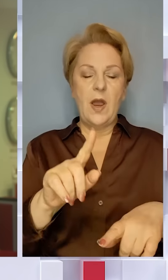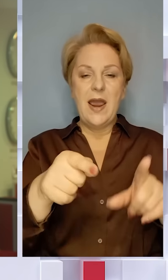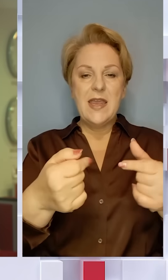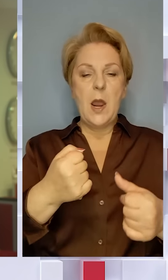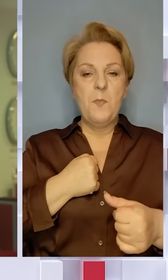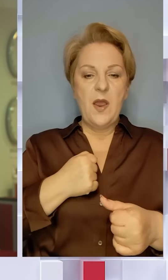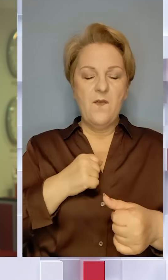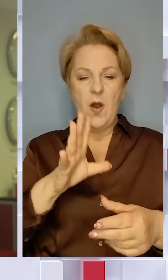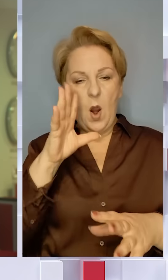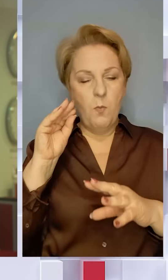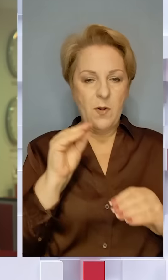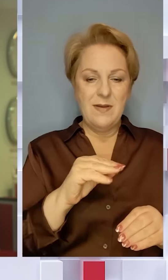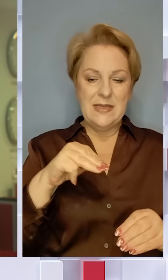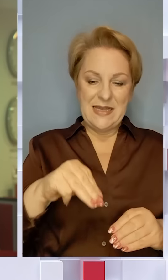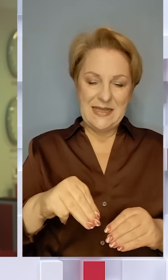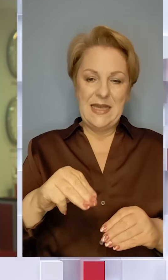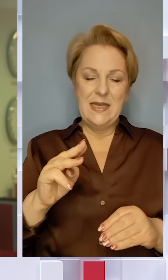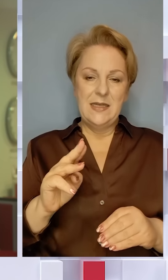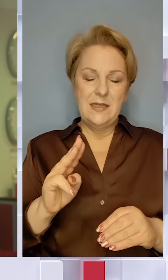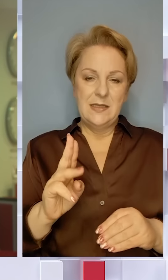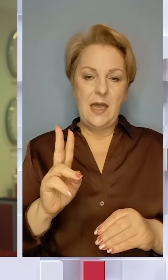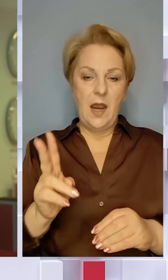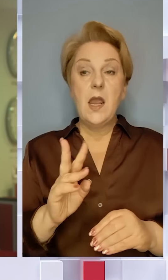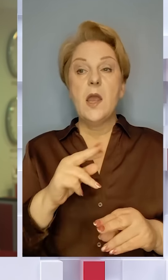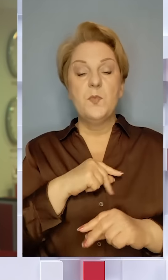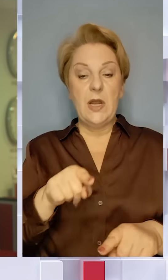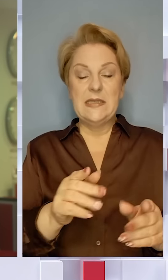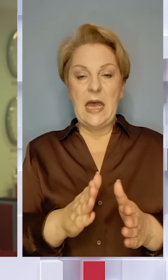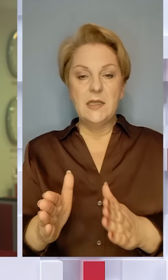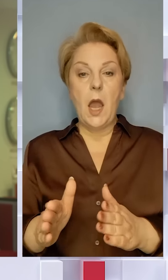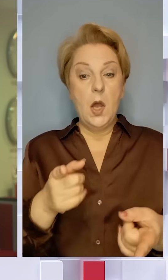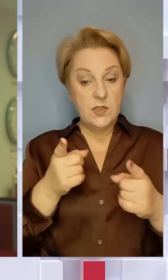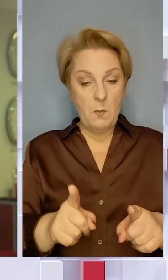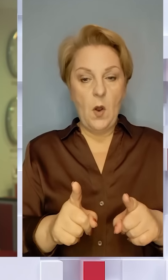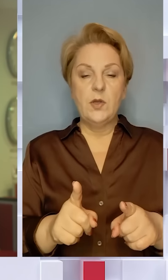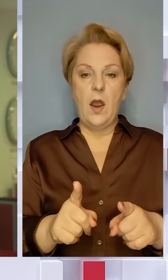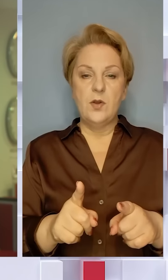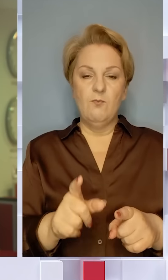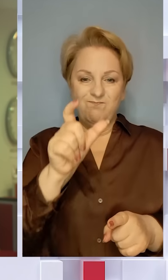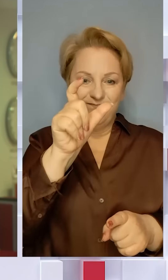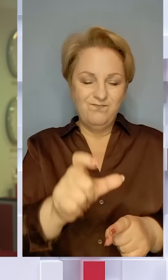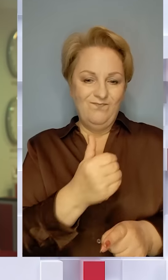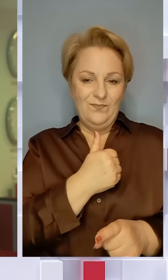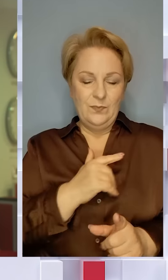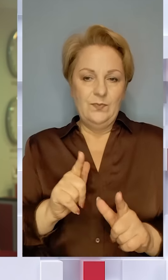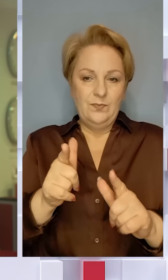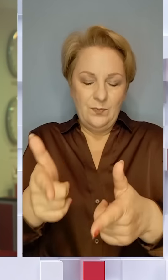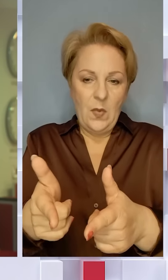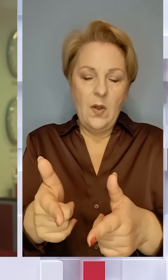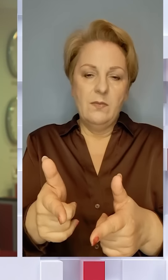в обхід центрів комплектування. Як запрацювала ця система і чи справді рекрут потрапить до цієї бригади, яку він обрав?